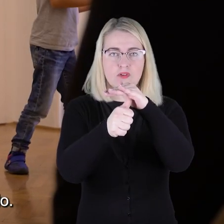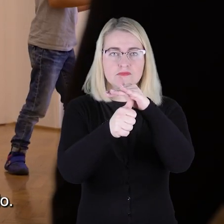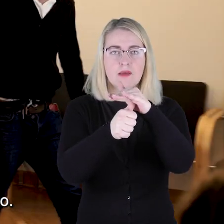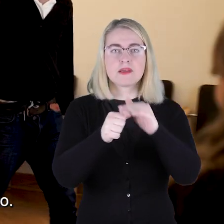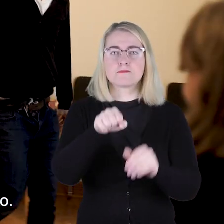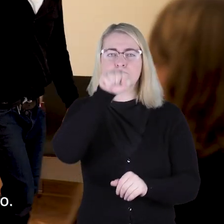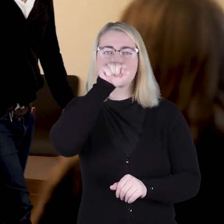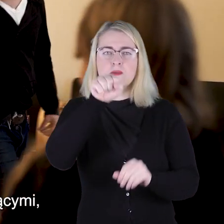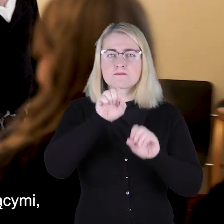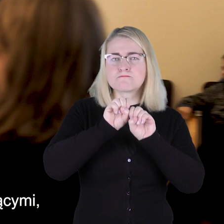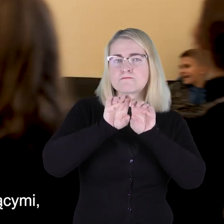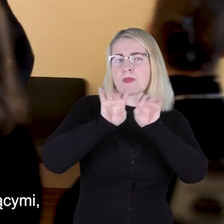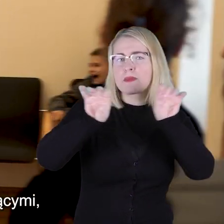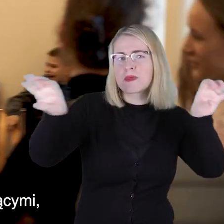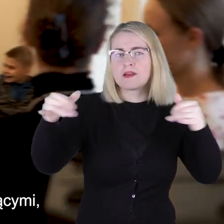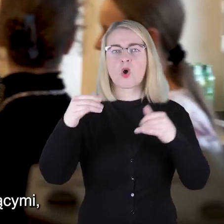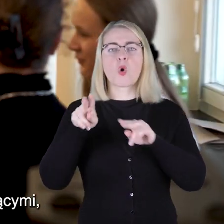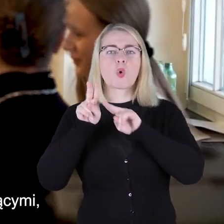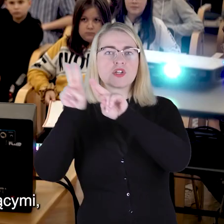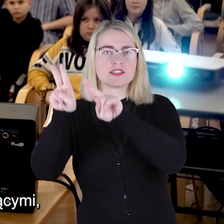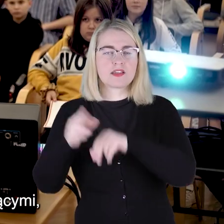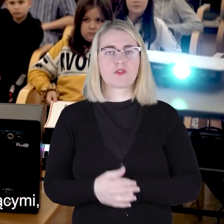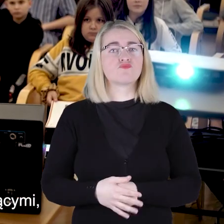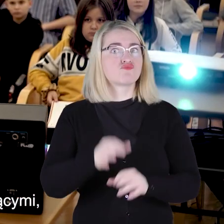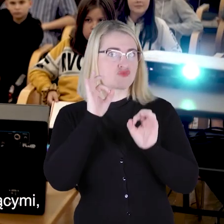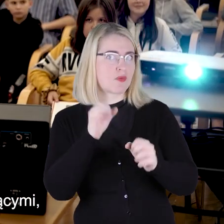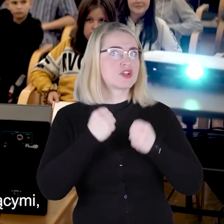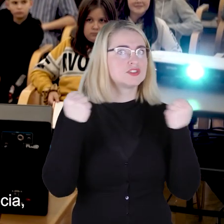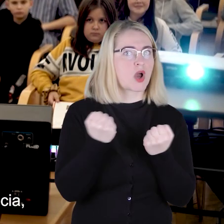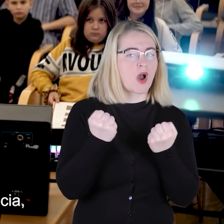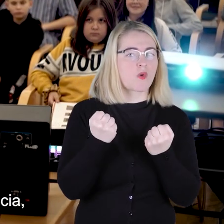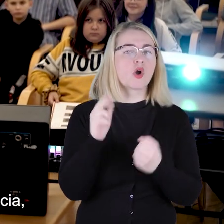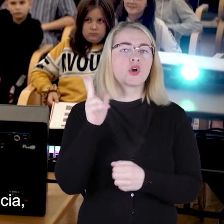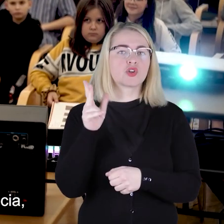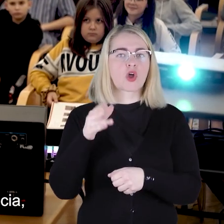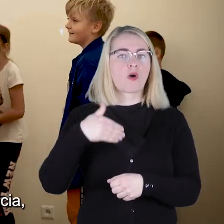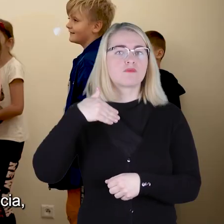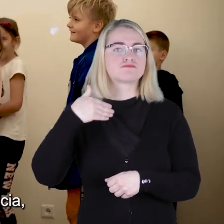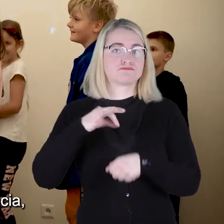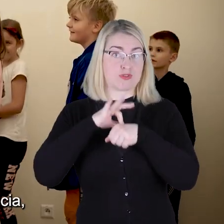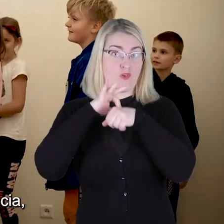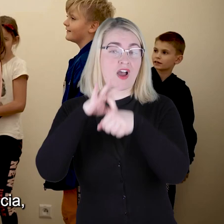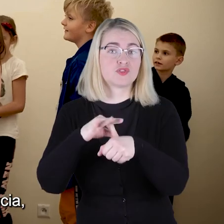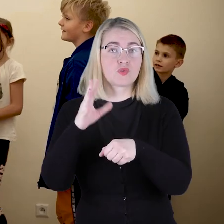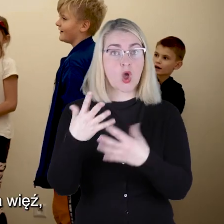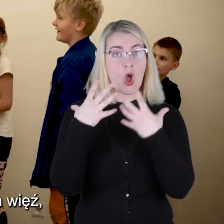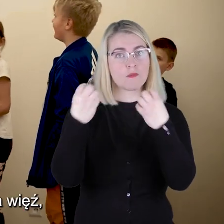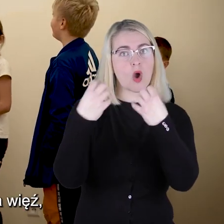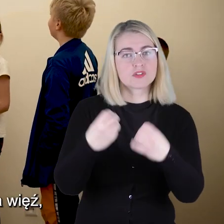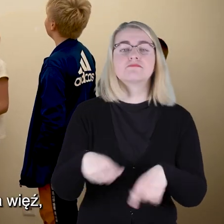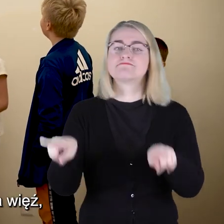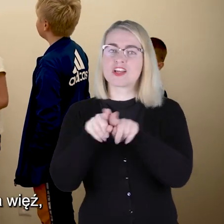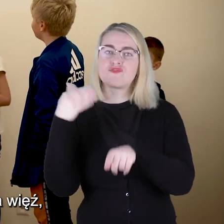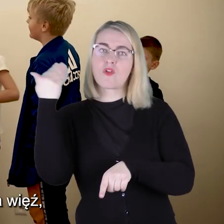To bardzo dobrze zadziałało i między odbiorcami, a prowadzącymi i tak samo wolontariuszami, którzy odwiedzali nasze zajęcia,